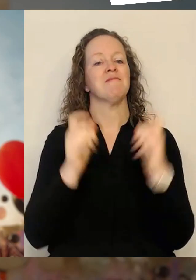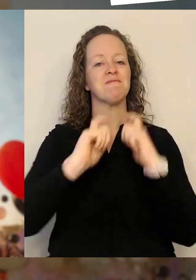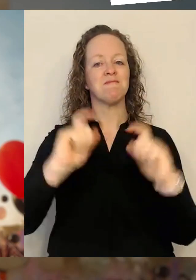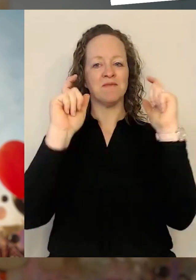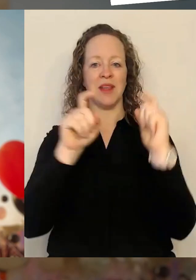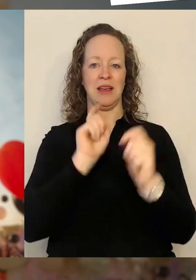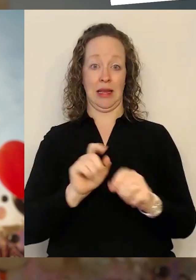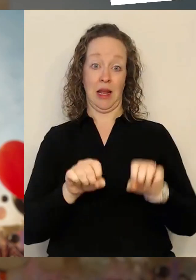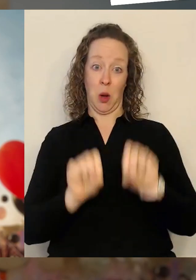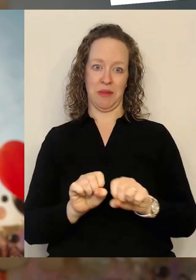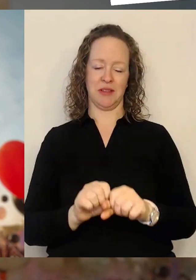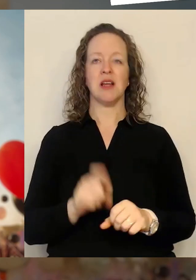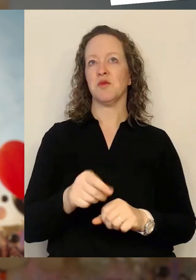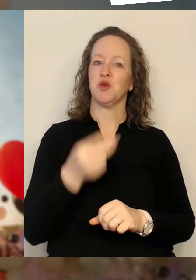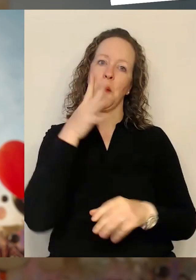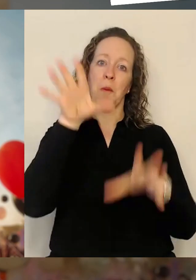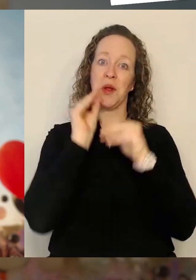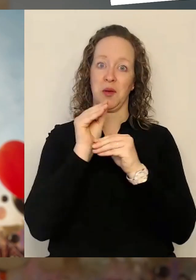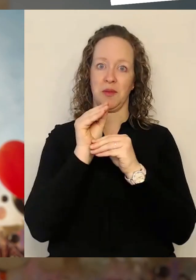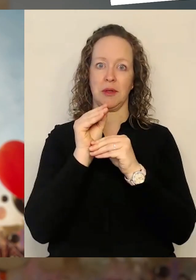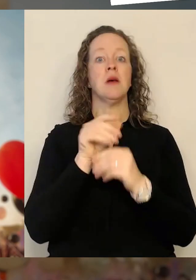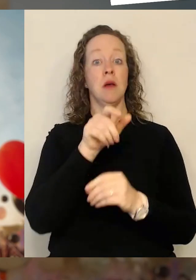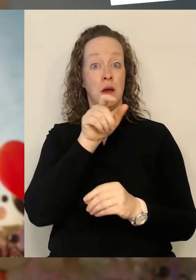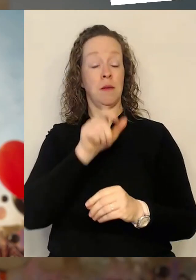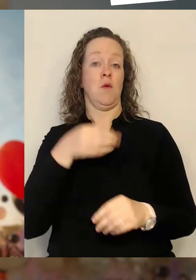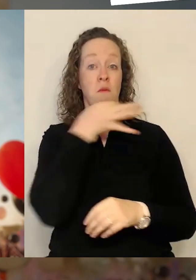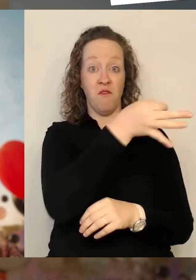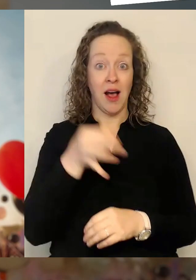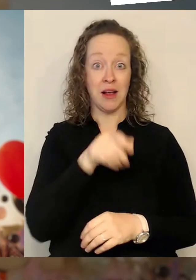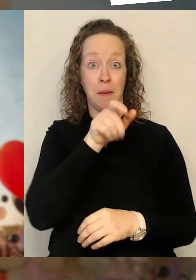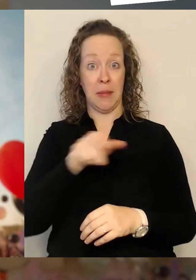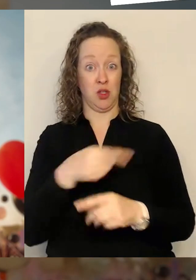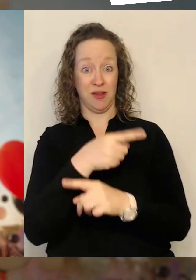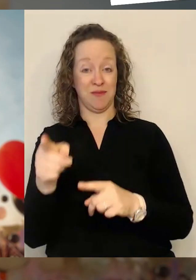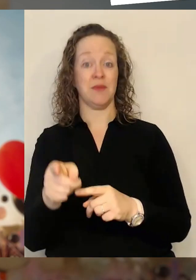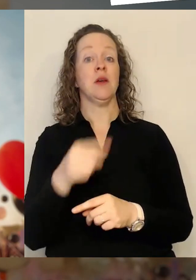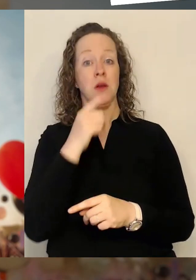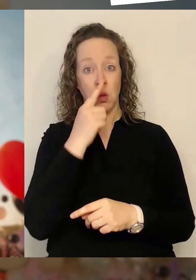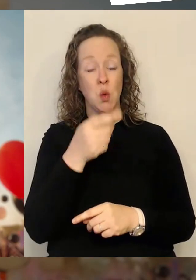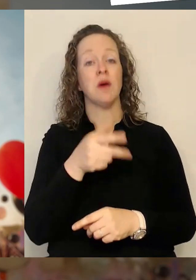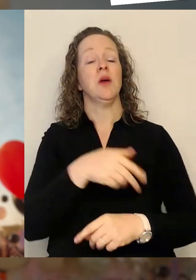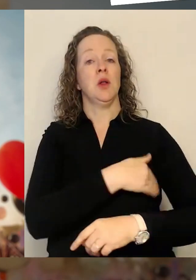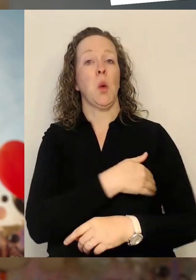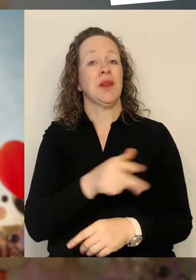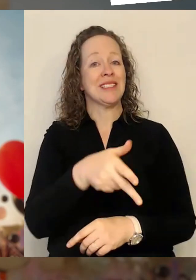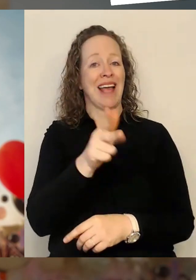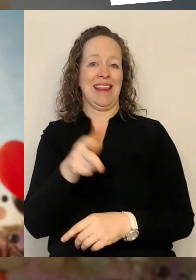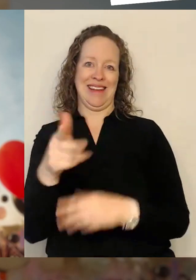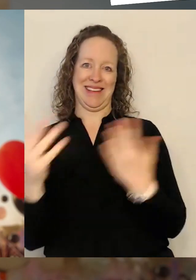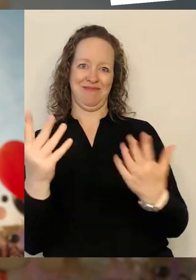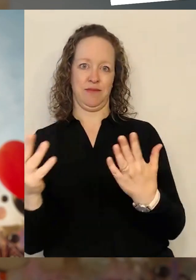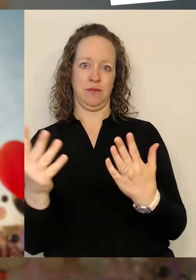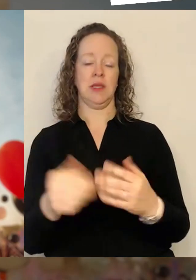Menschen in Deutschland die nur als befriedigend einschätzen. Menschen geben sich nur eine Schulnote 3. Die Jüngeren zwischen 16 und 29